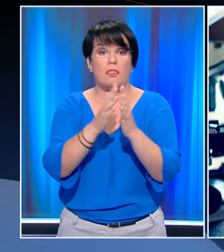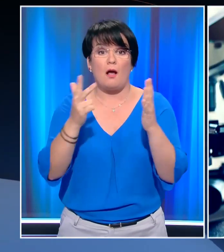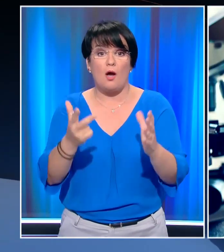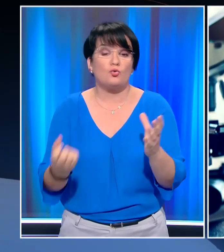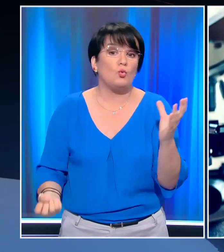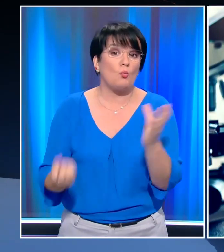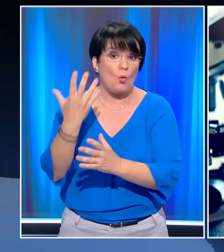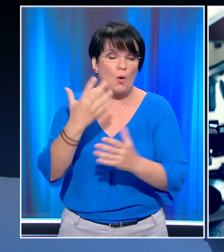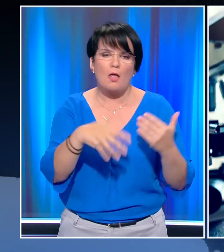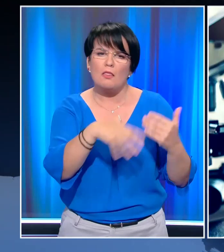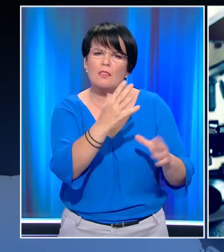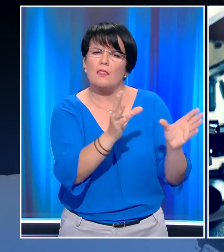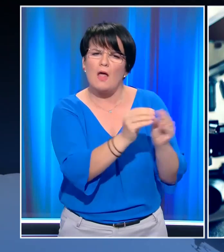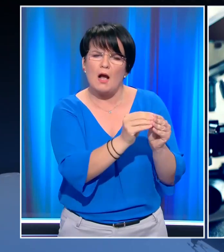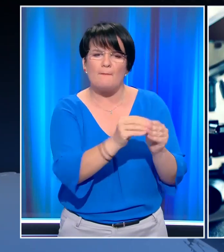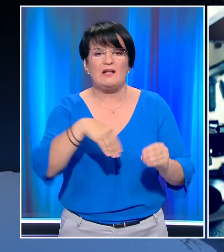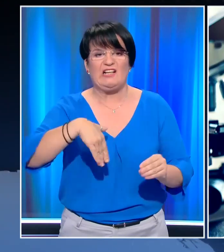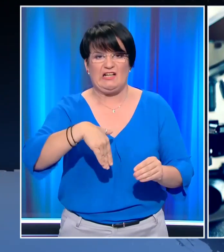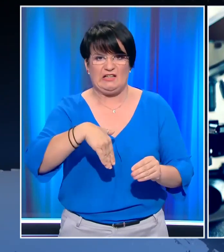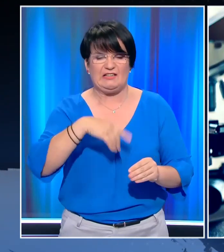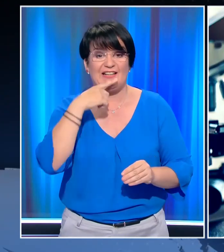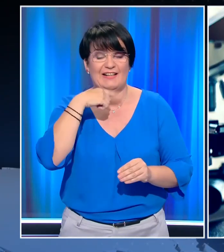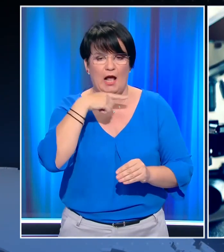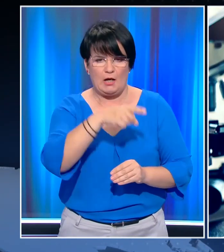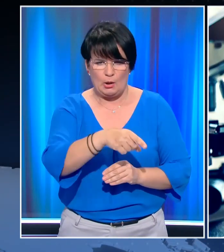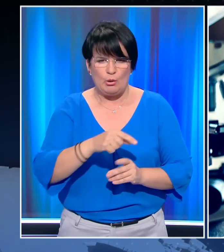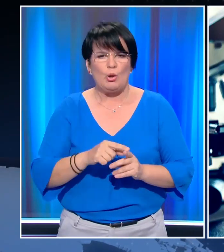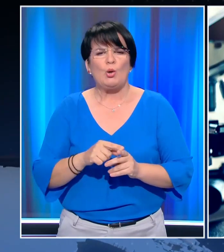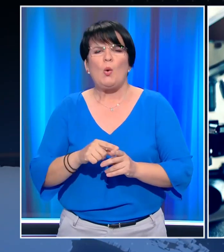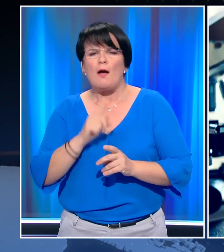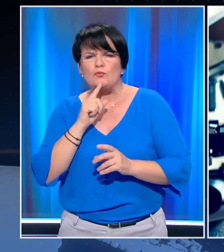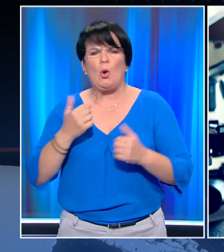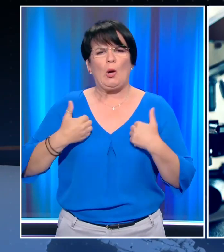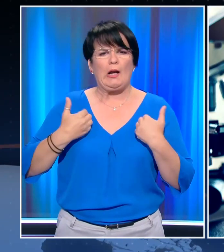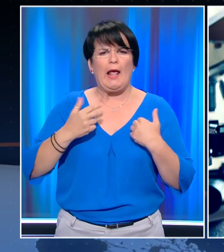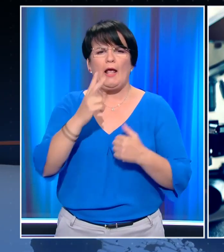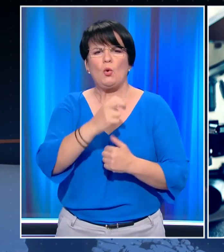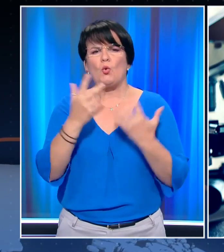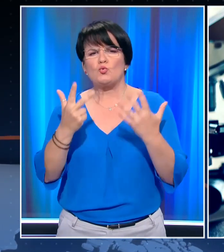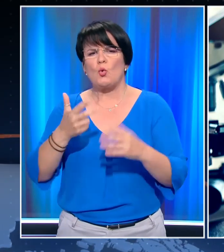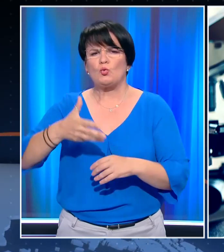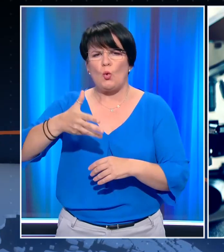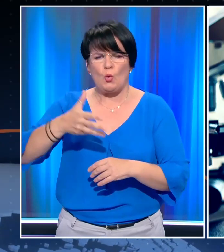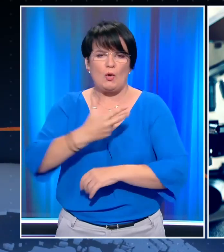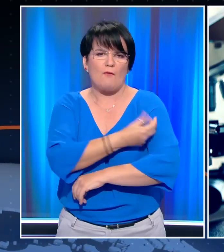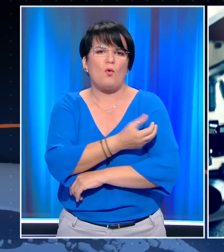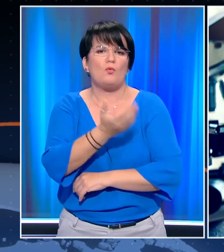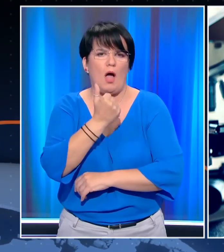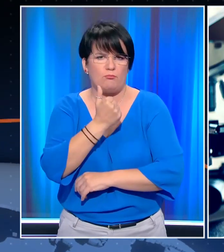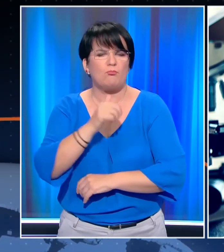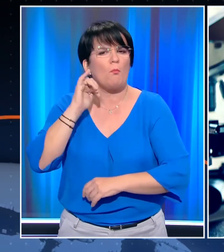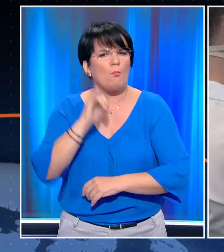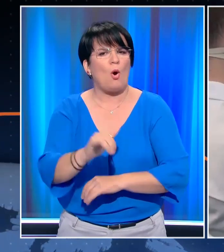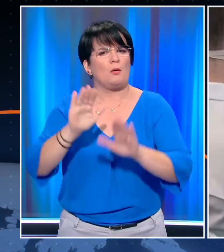κρούσματα, τα 15 εντοπίστηκαν στο Ηρακλειοκρήτης. Πρόκειτος επί το πλείστον για νέους έως 28 ετών ανεμβολία στους και μόνιμους